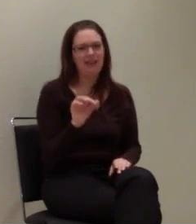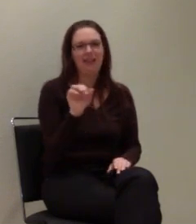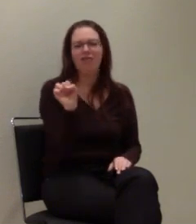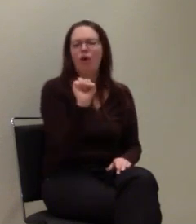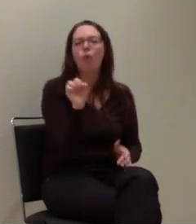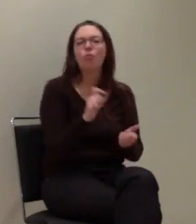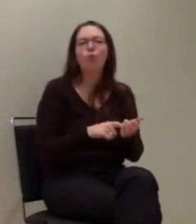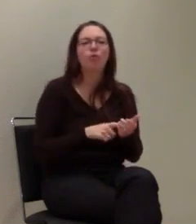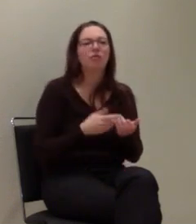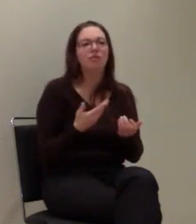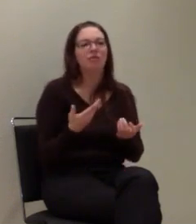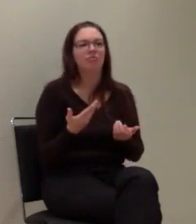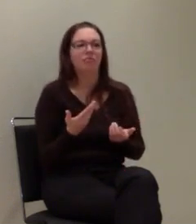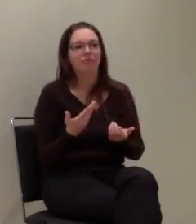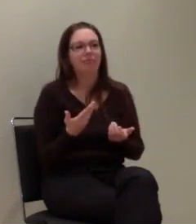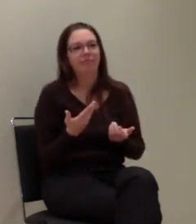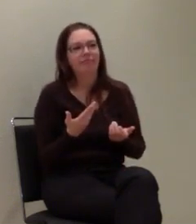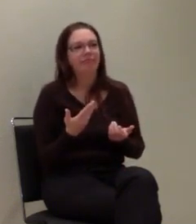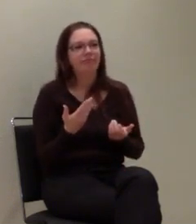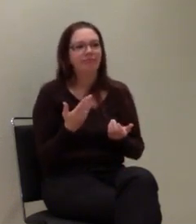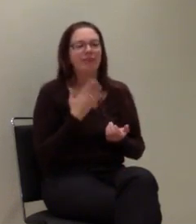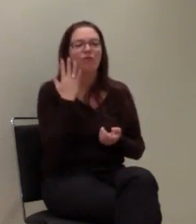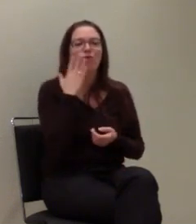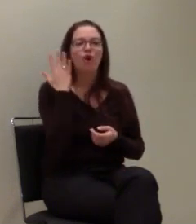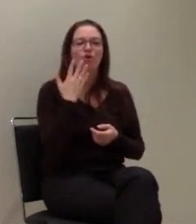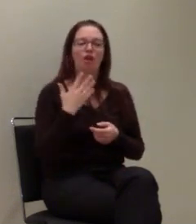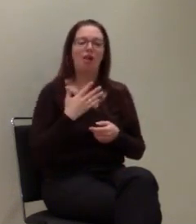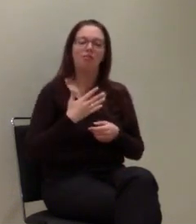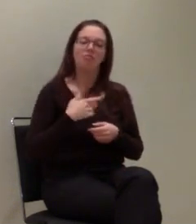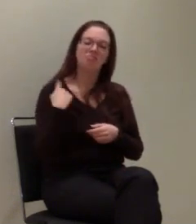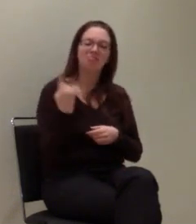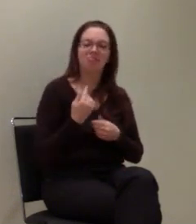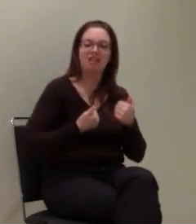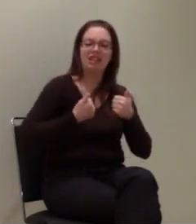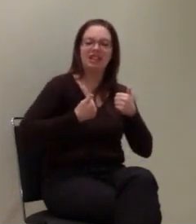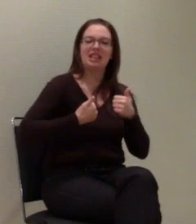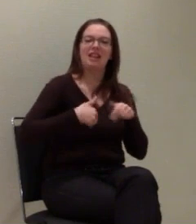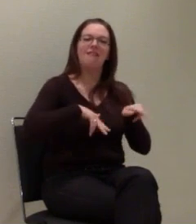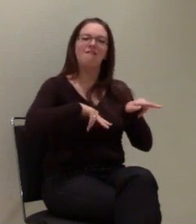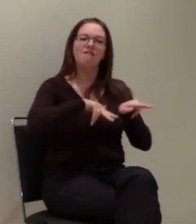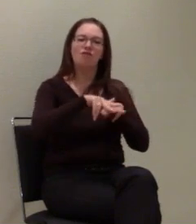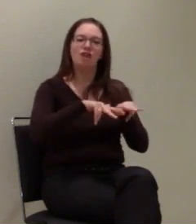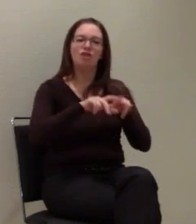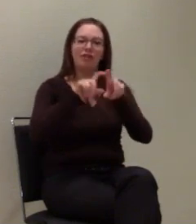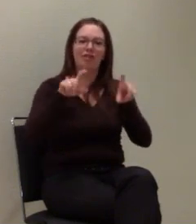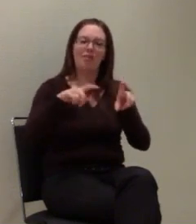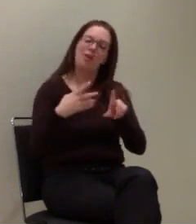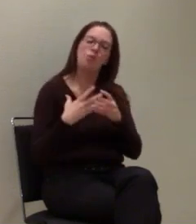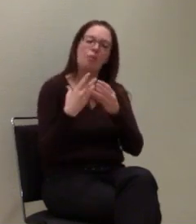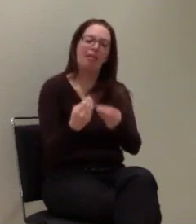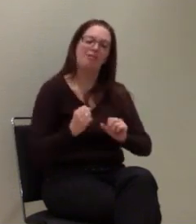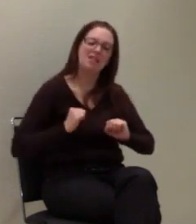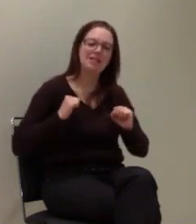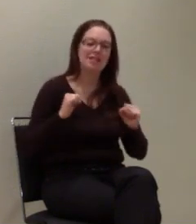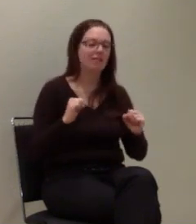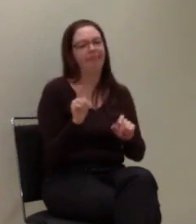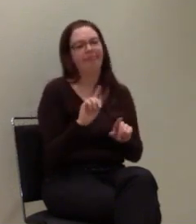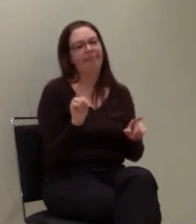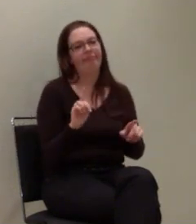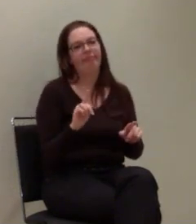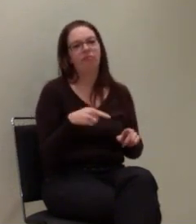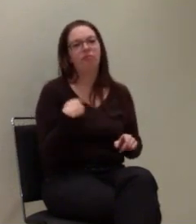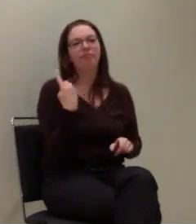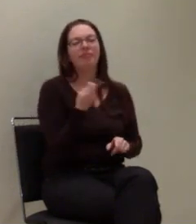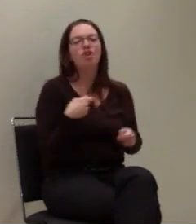drin, der von Wirtschaftsunternehmen in dem Fall beackert wird. So sehen wir uns auch nicht. Die Björn-Steiger-Stiftung ist eine